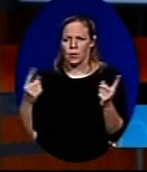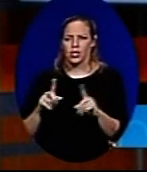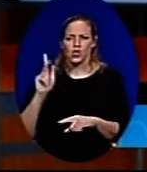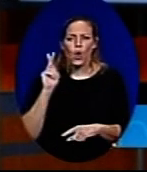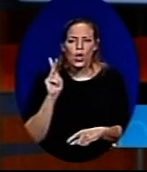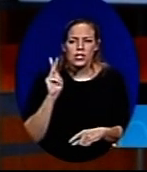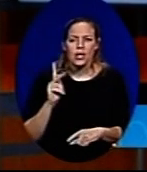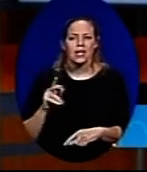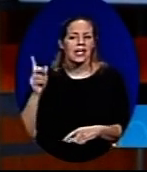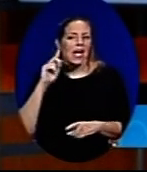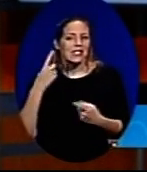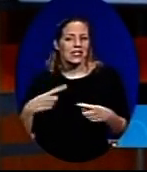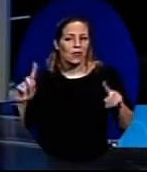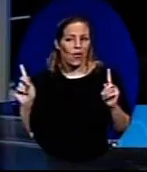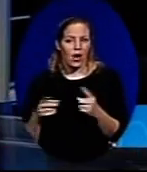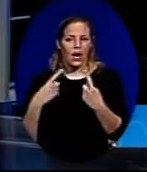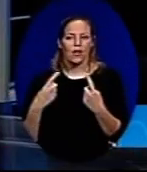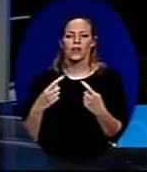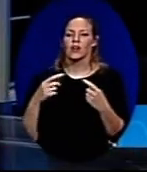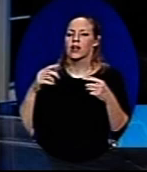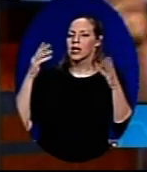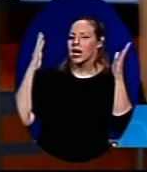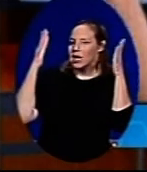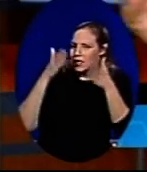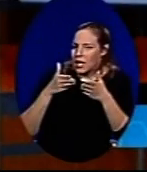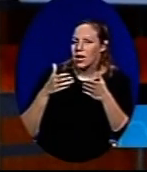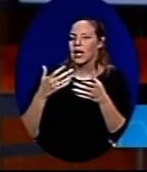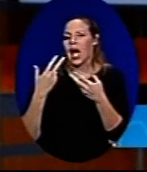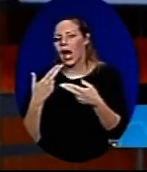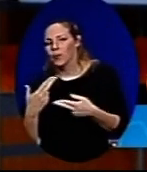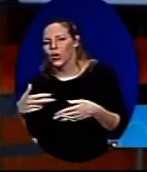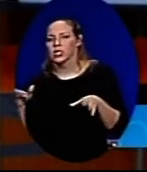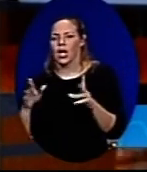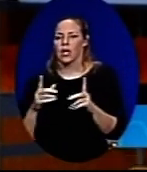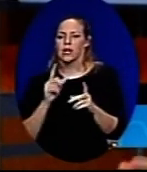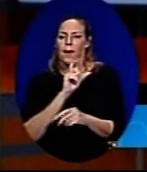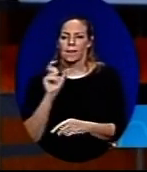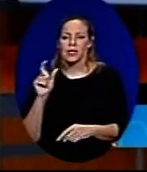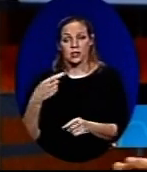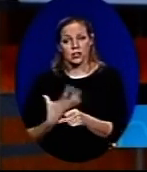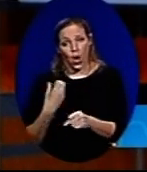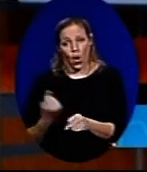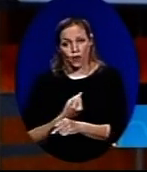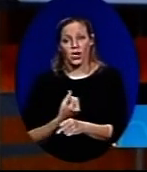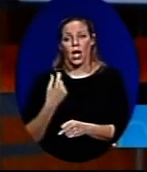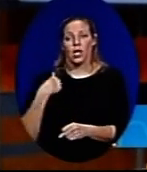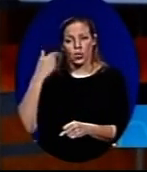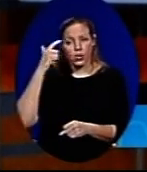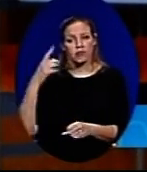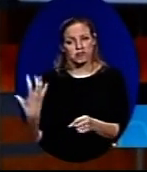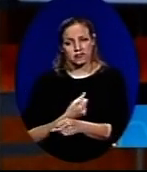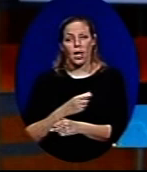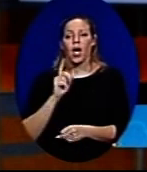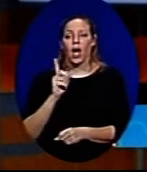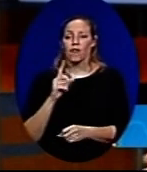קונצרט, שימו לב למוזיקה, תו קונצרט, או קונצרט, הרמוניה וכן הלאה, זה עובד, אז אנחנו יודעים שזה עובד.